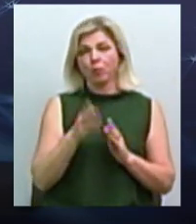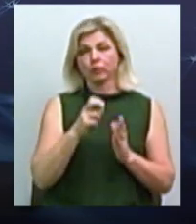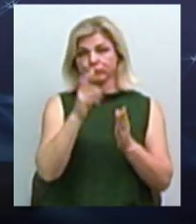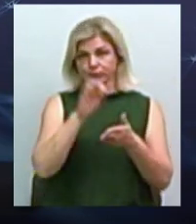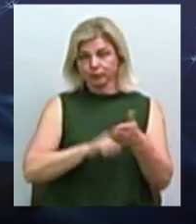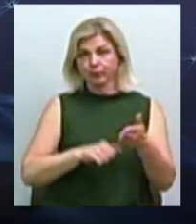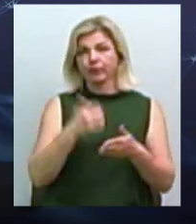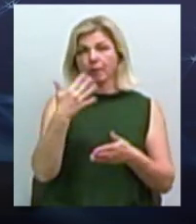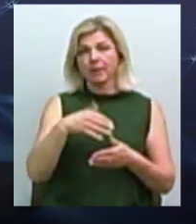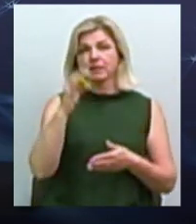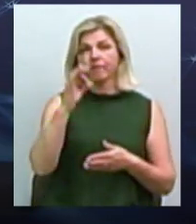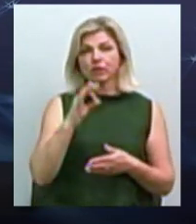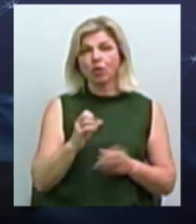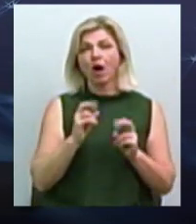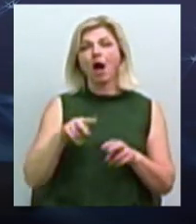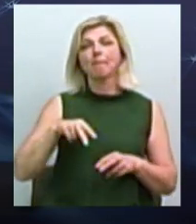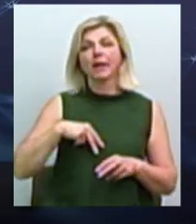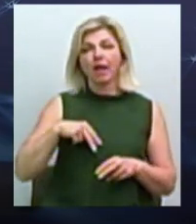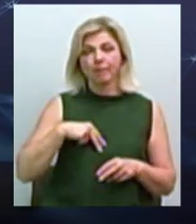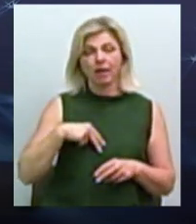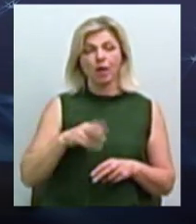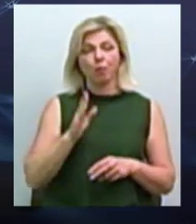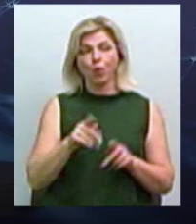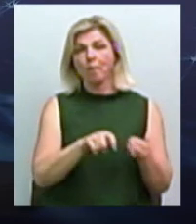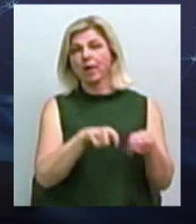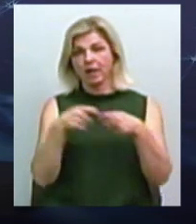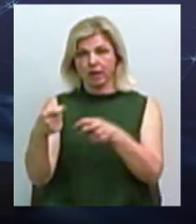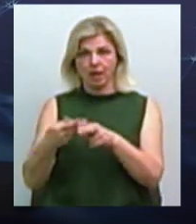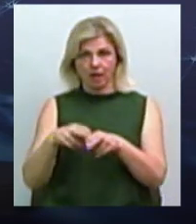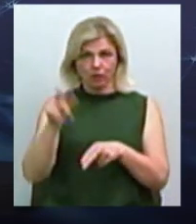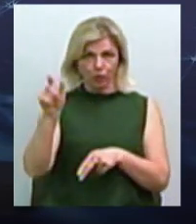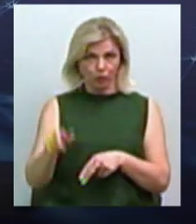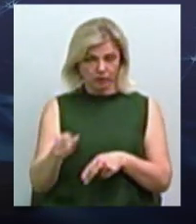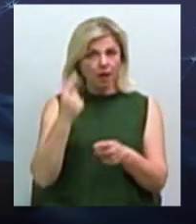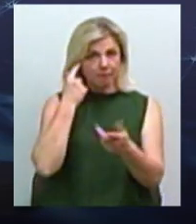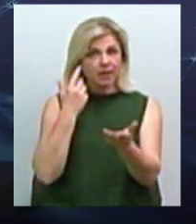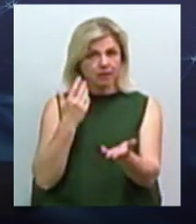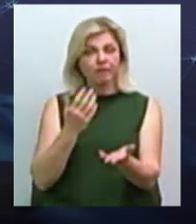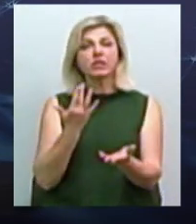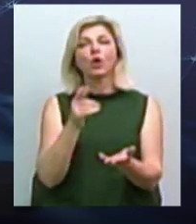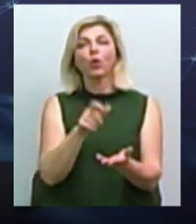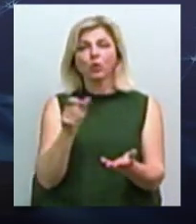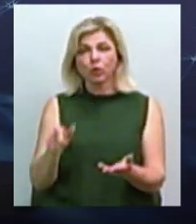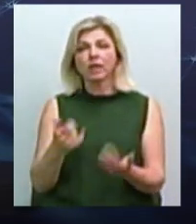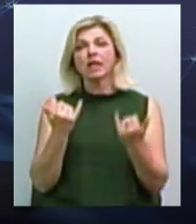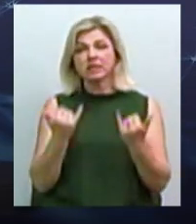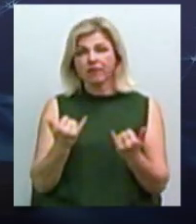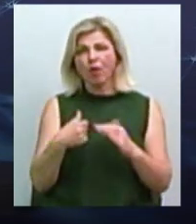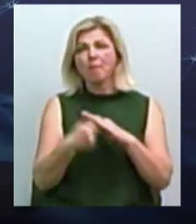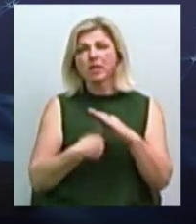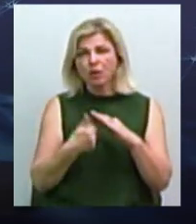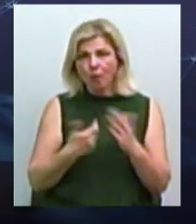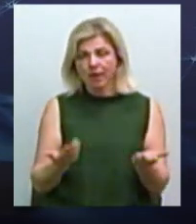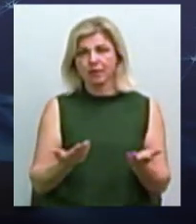господарювання, 50% як премія буде передана цій людині. То можете представити, скільки людей собі сьогодні безробіття,